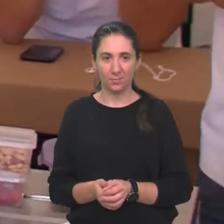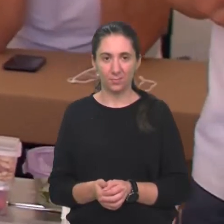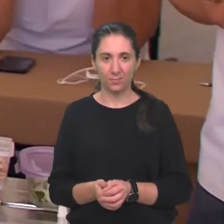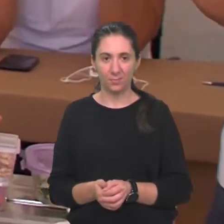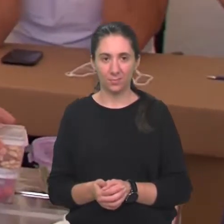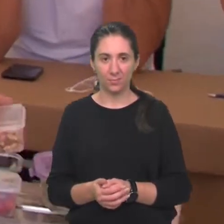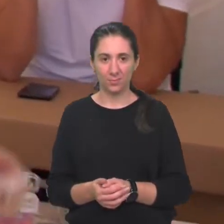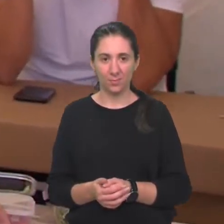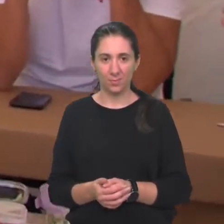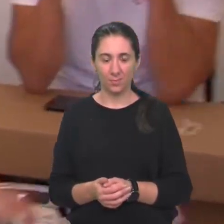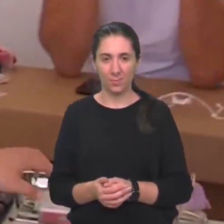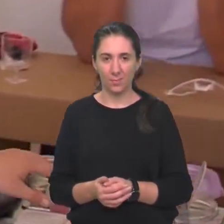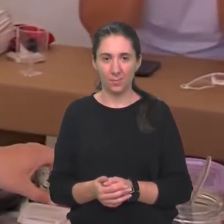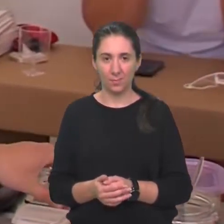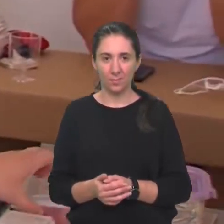Ajmo, ajmo! Super!